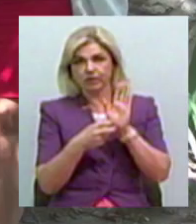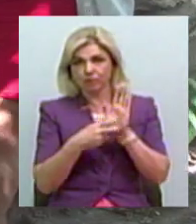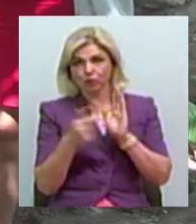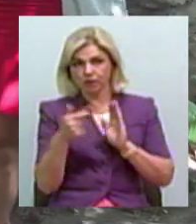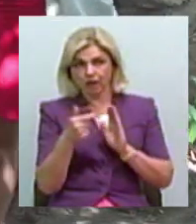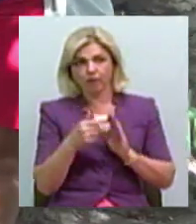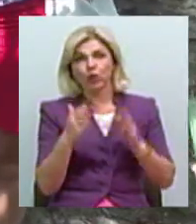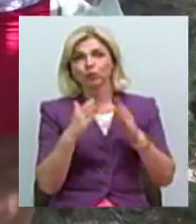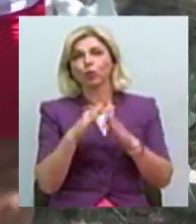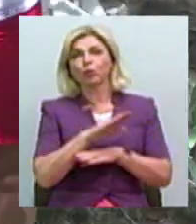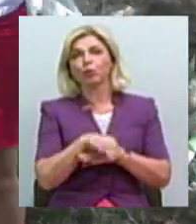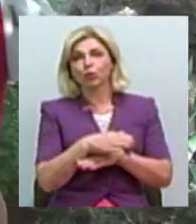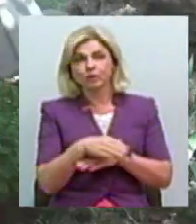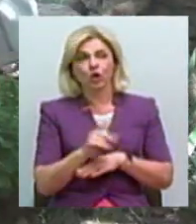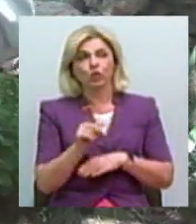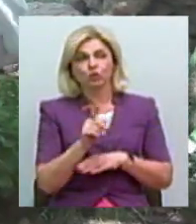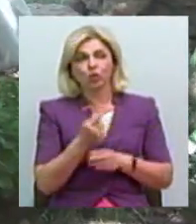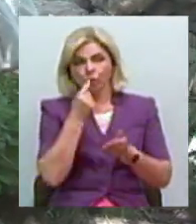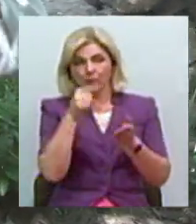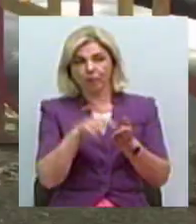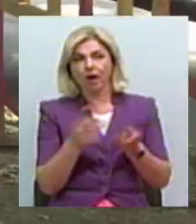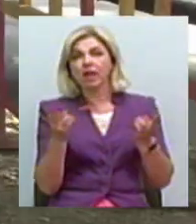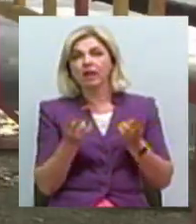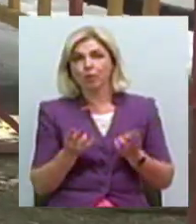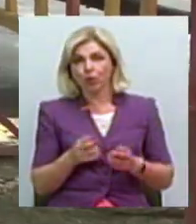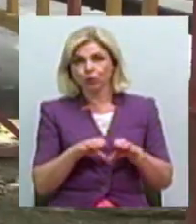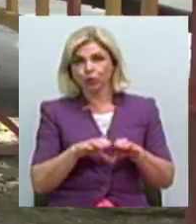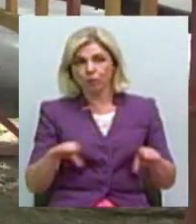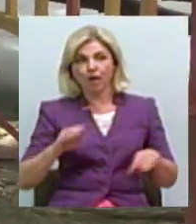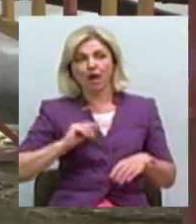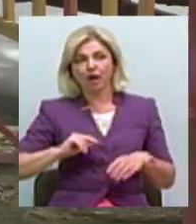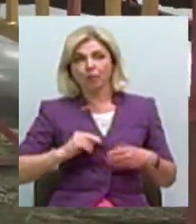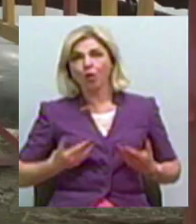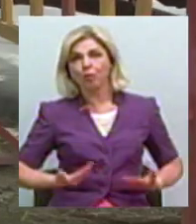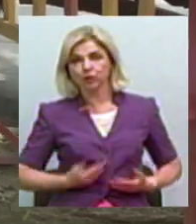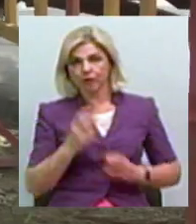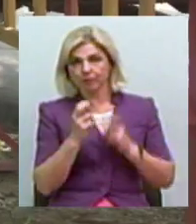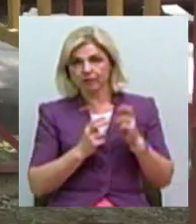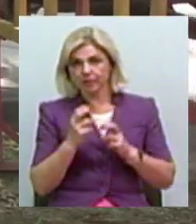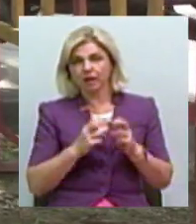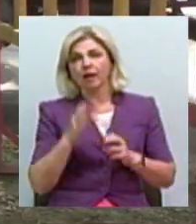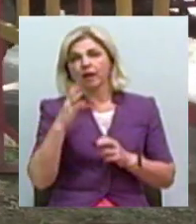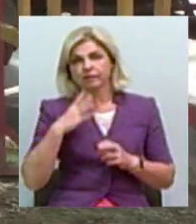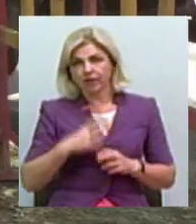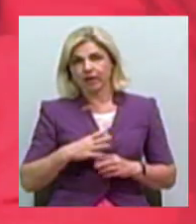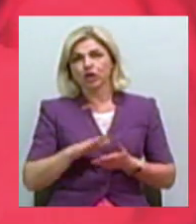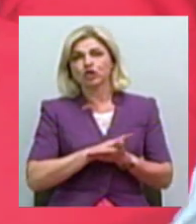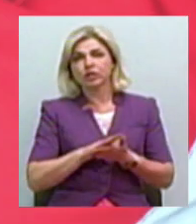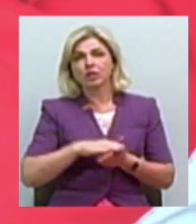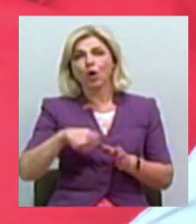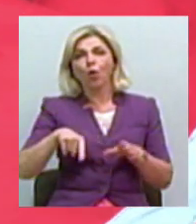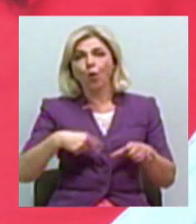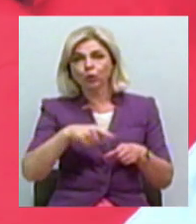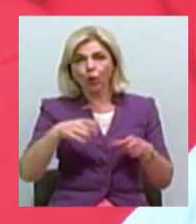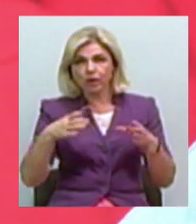Будівля пустує. Тут, аби добратися до необхідної труби, працівникам комунального підприємства довелось чистити колодязь та викачувати з